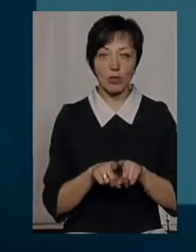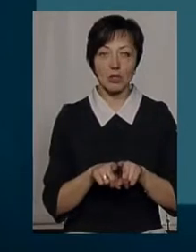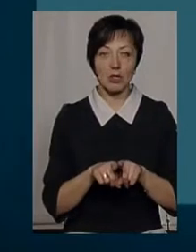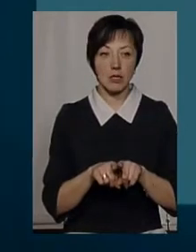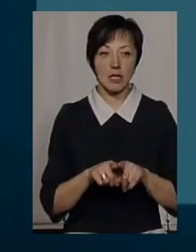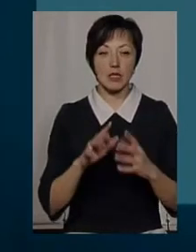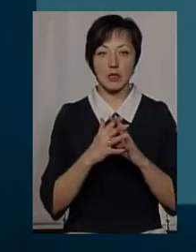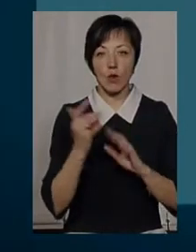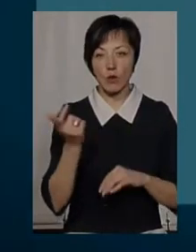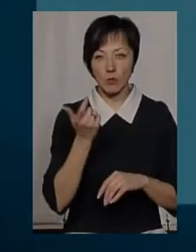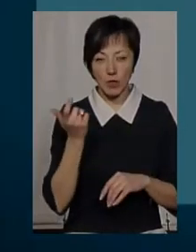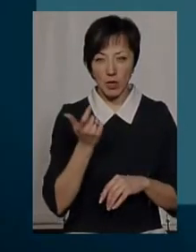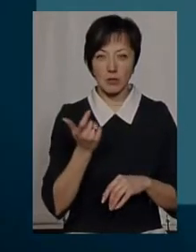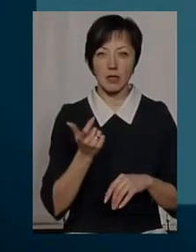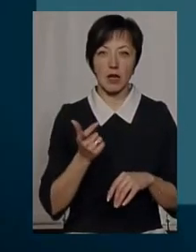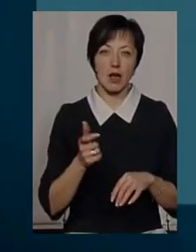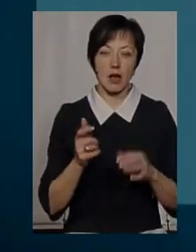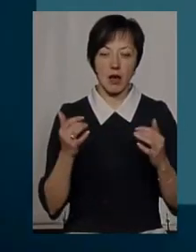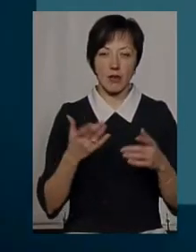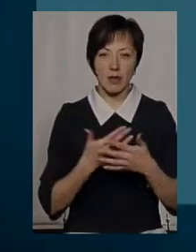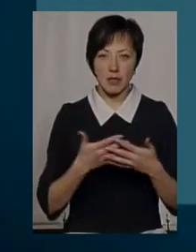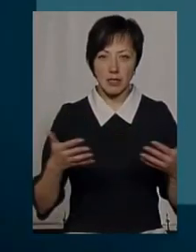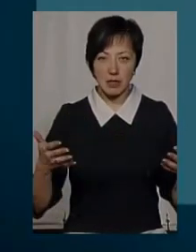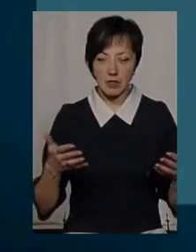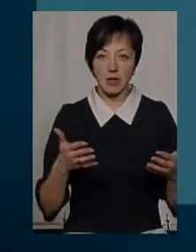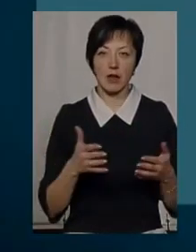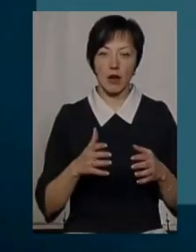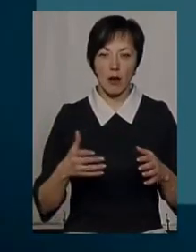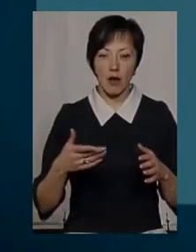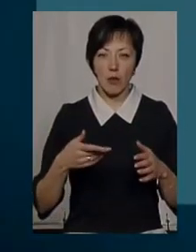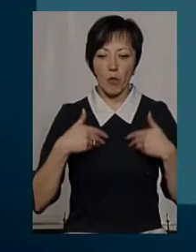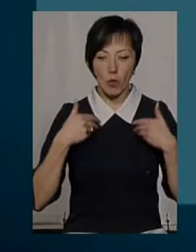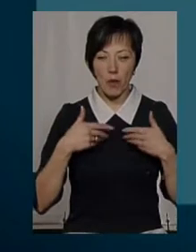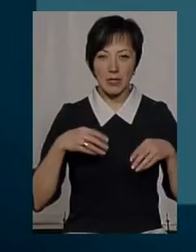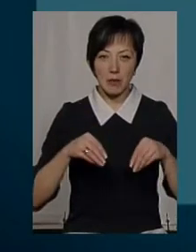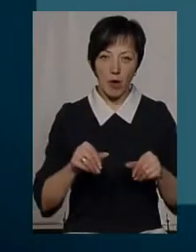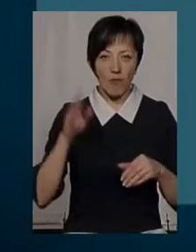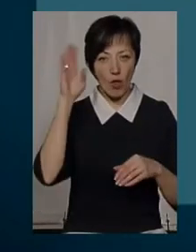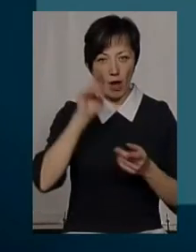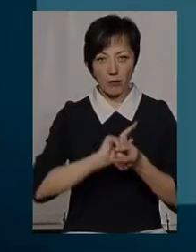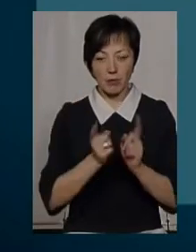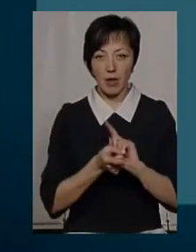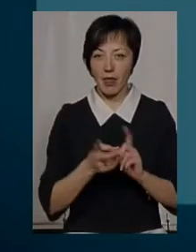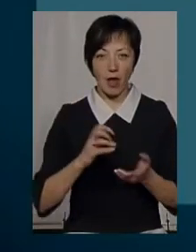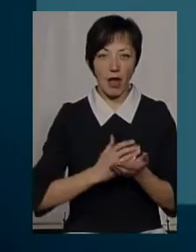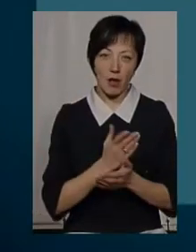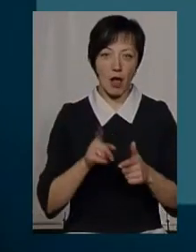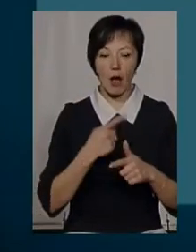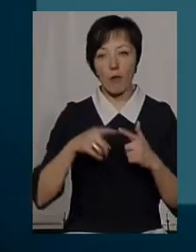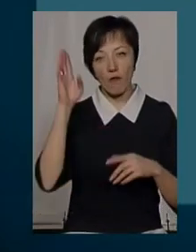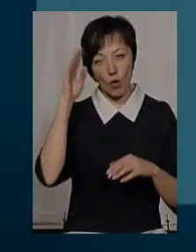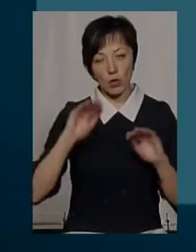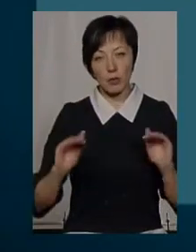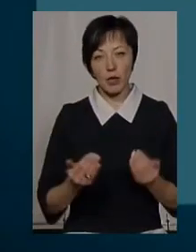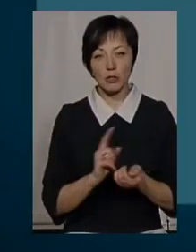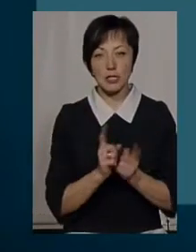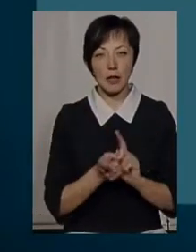сільського господарства, мільйорація і все інше. І призвело до того, що вода або стала неякісна, або води стало менше. І